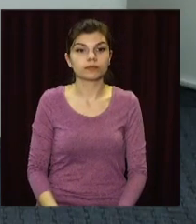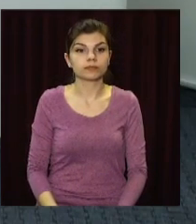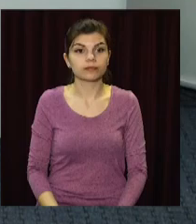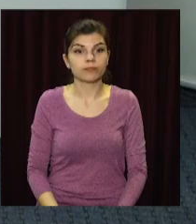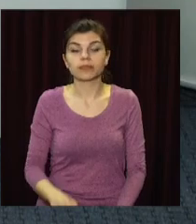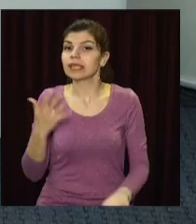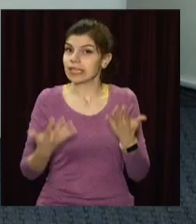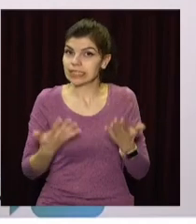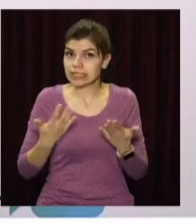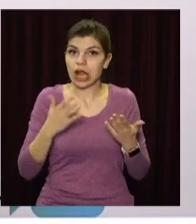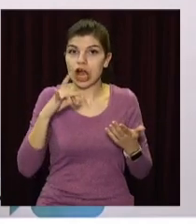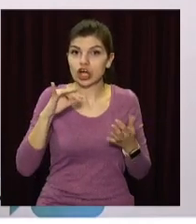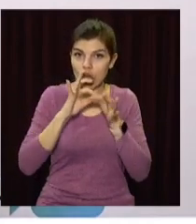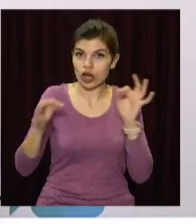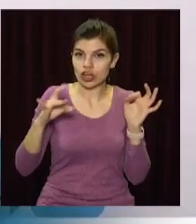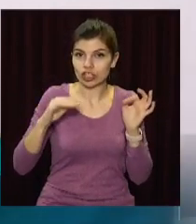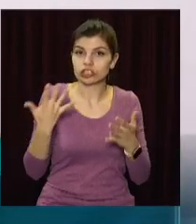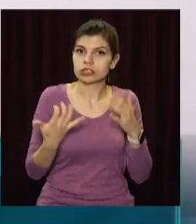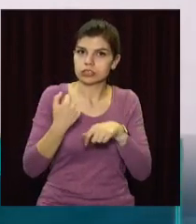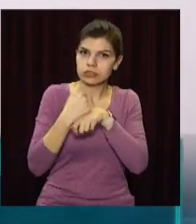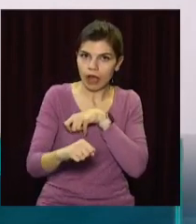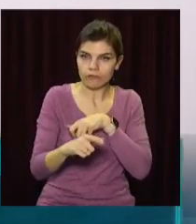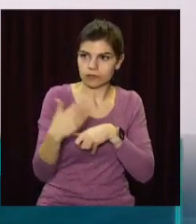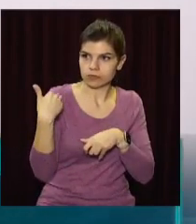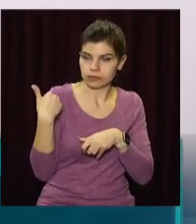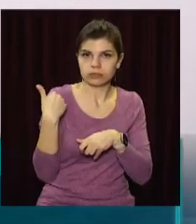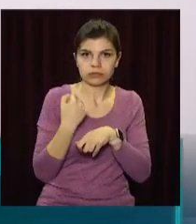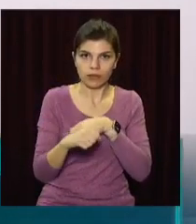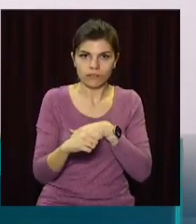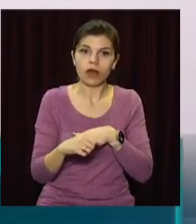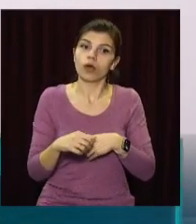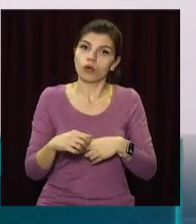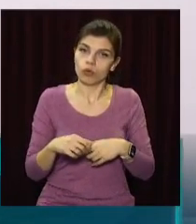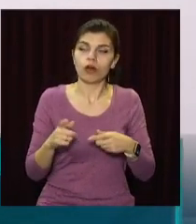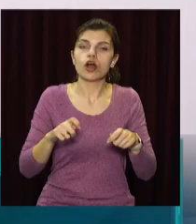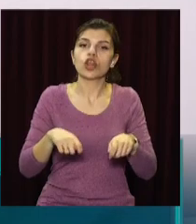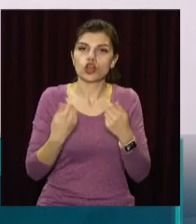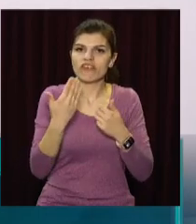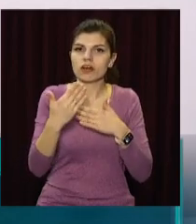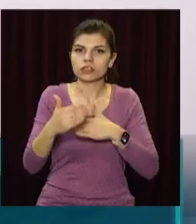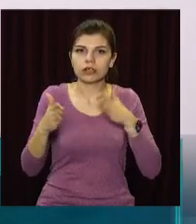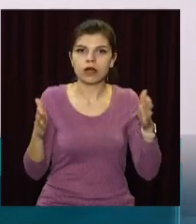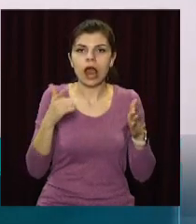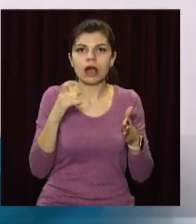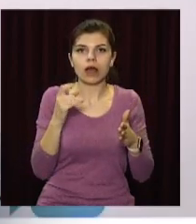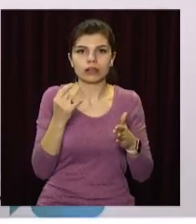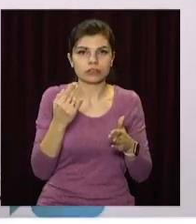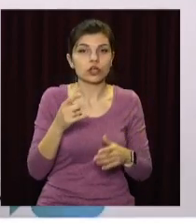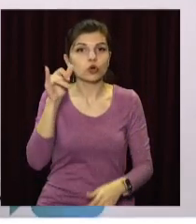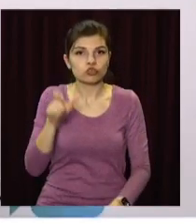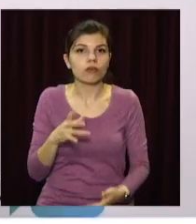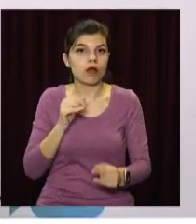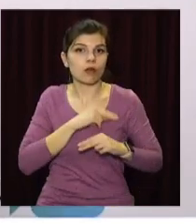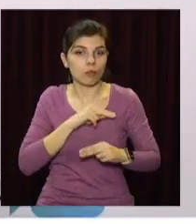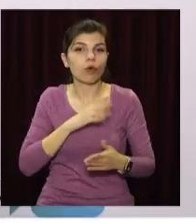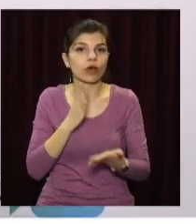Якщо річ йде про те, що заставляють, то, звісно, тут вже порушують границі, тому що у людина на роботі